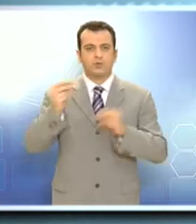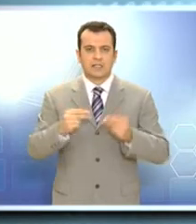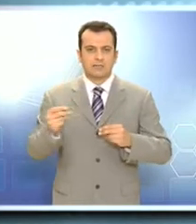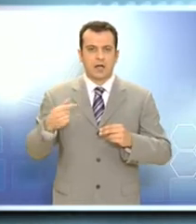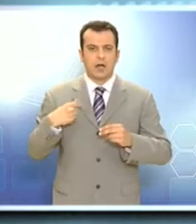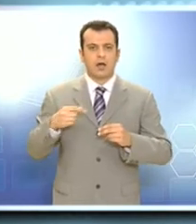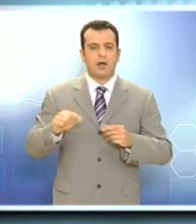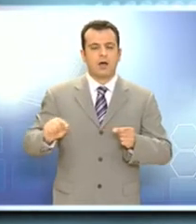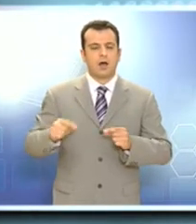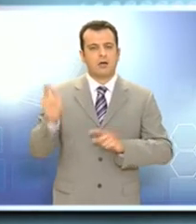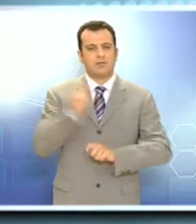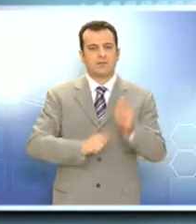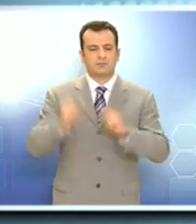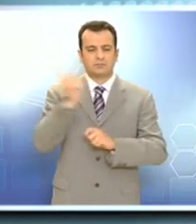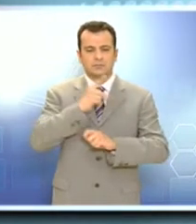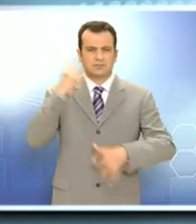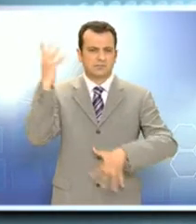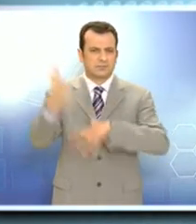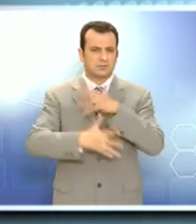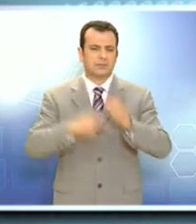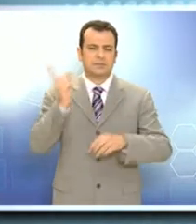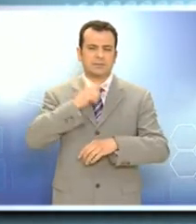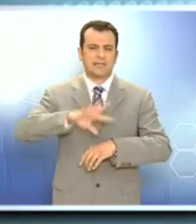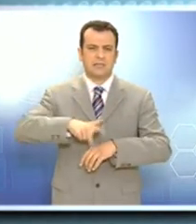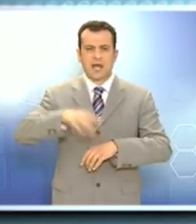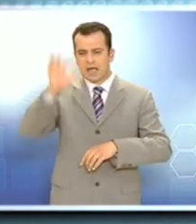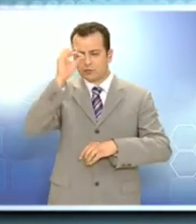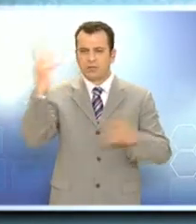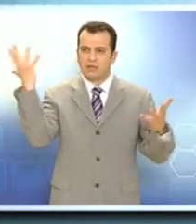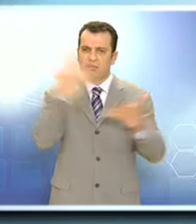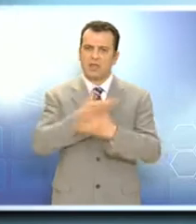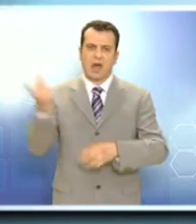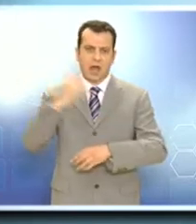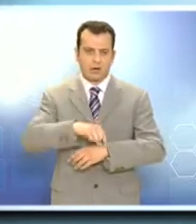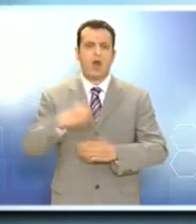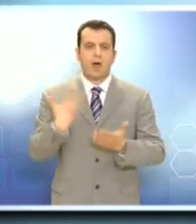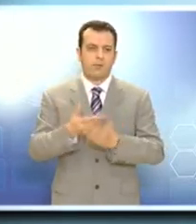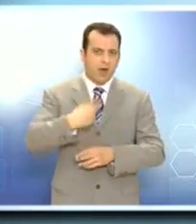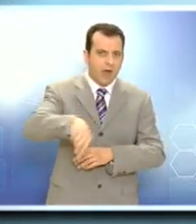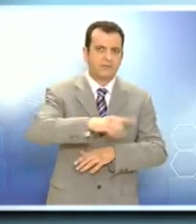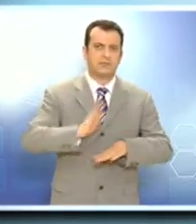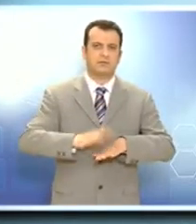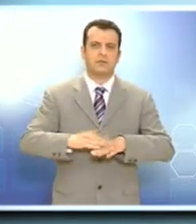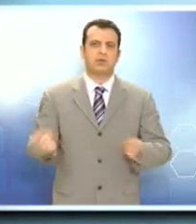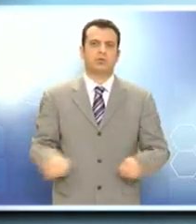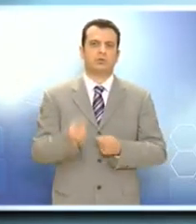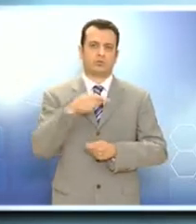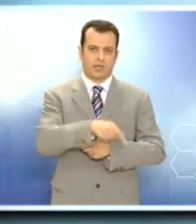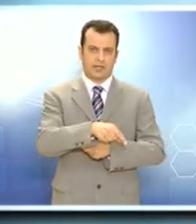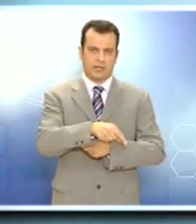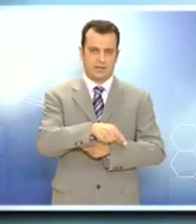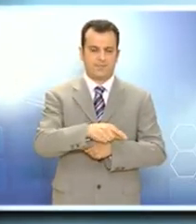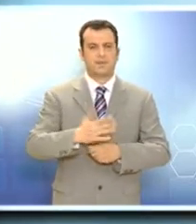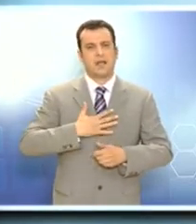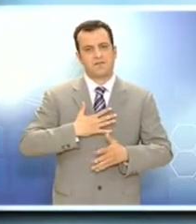έρευνες, σκηνοθέτησαν μια ληστεία, ανακάτυψαν το χώρο και στη συνέχεια ειδοποίησαν την αναστομία. Όμως, τελικά αποδείχθηκε ότι τα είχαν πάρει και μέρος των χρημάτων έχουν κιόλας βρεθεί.